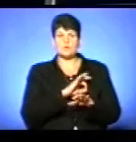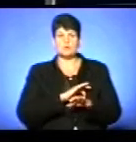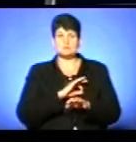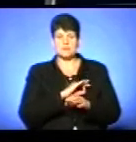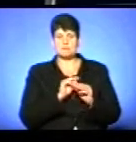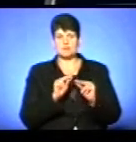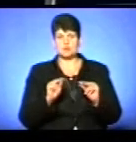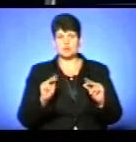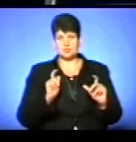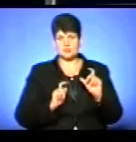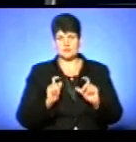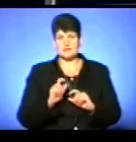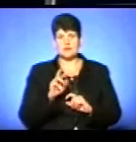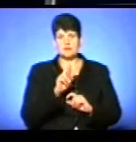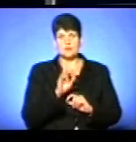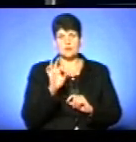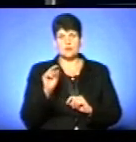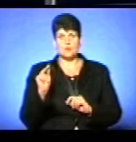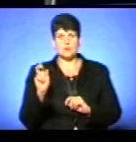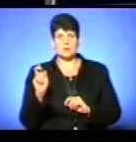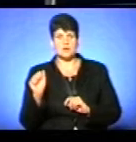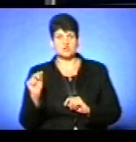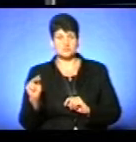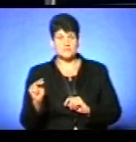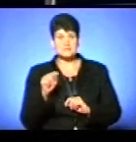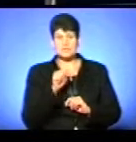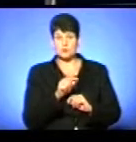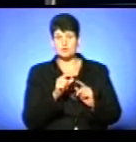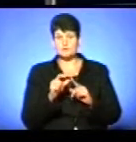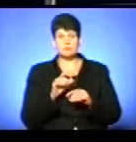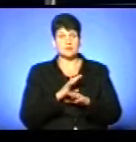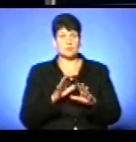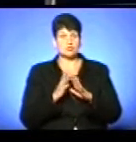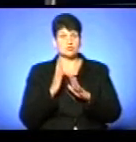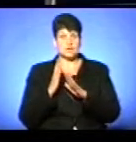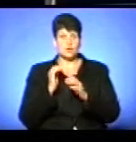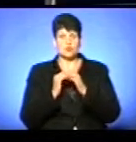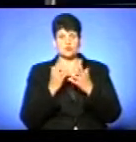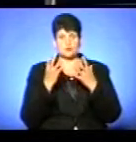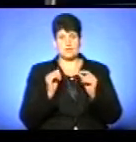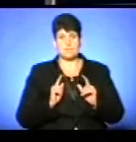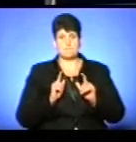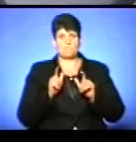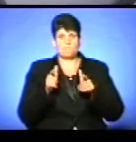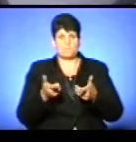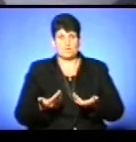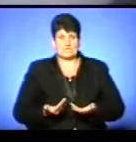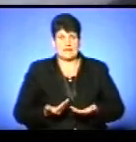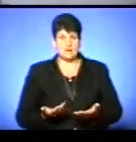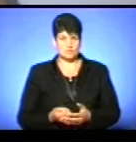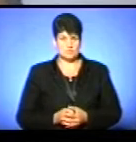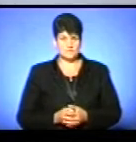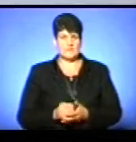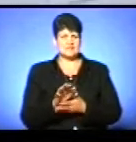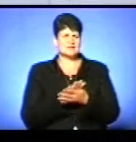університету Ярослав Обач. За його словами, щоб уникнути черг, кожного дня поселяються. Заявка